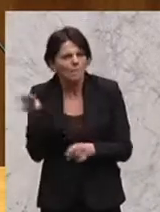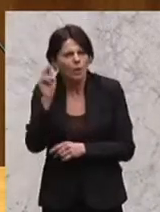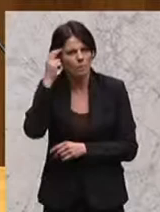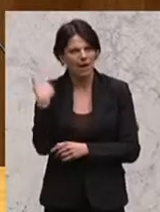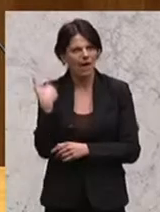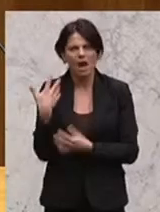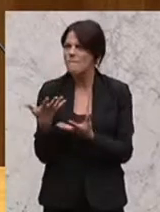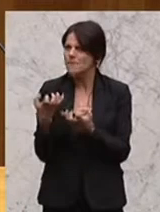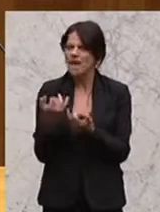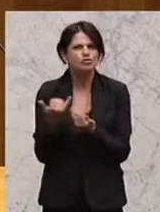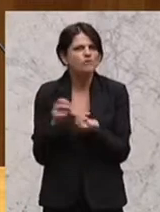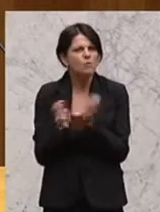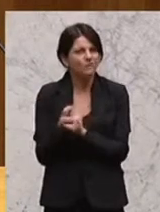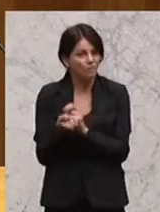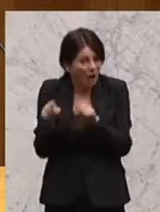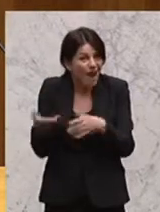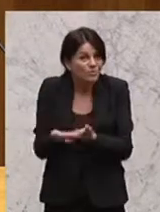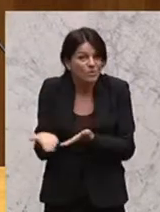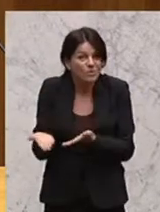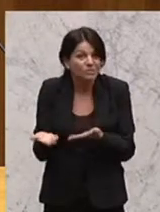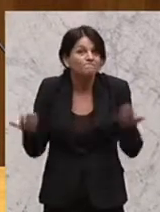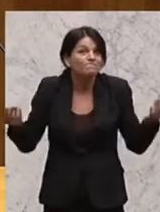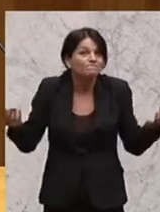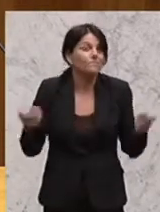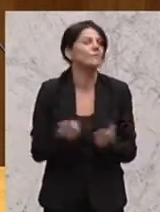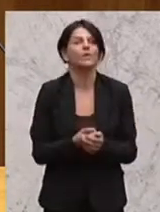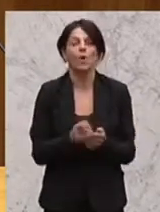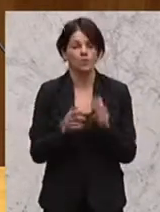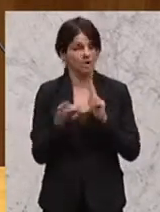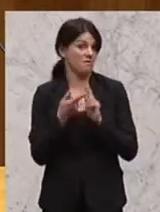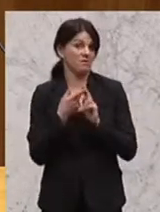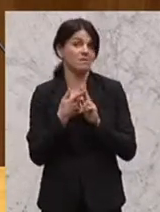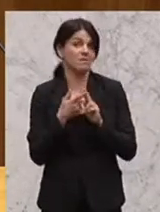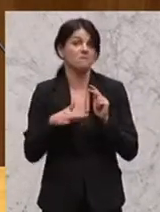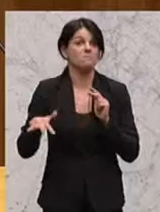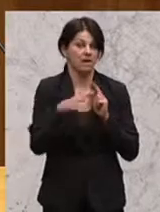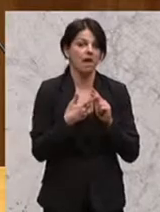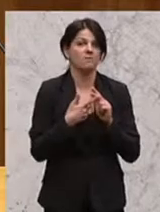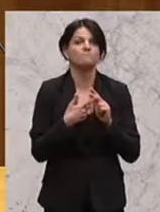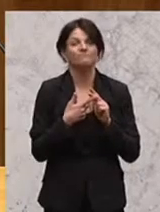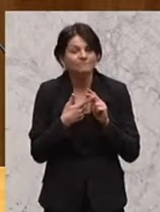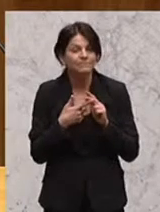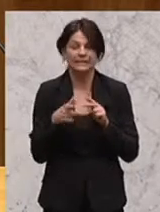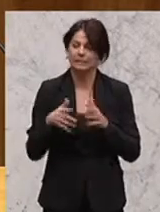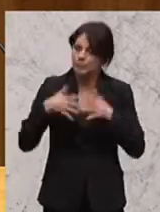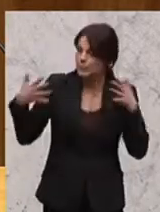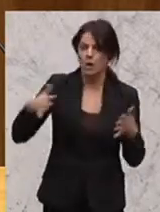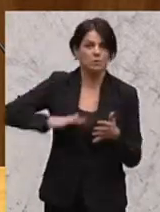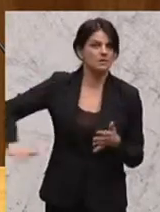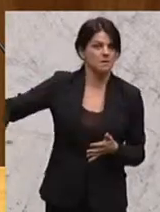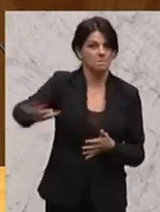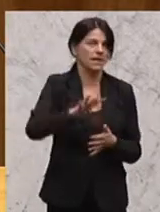was die praktische Umsetzung betrifft. Und der dritte Bereich ist der große Bereich